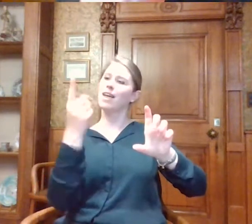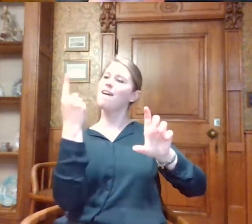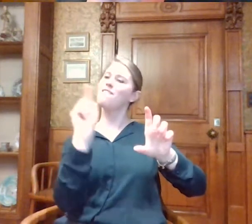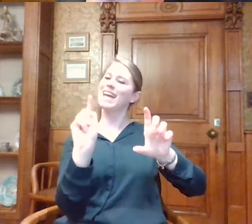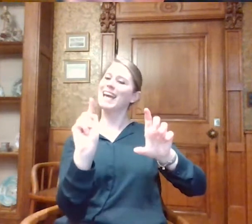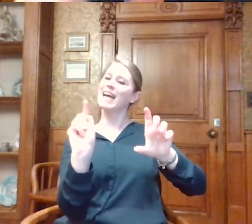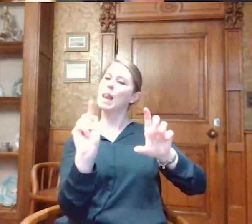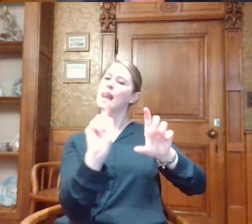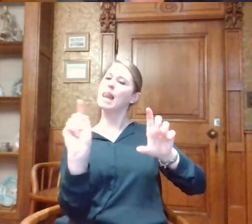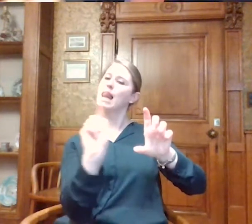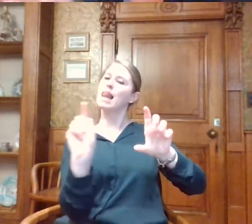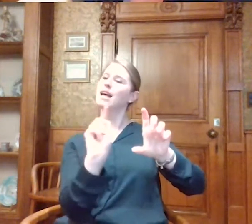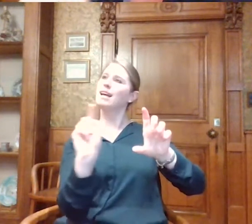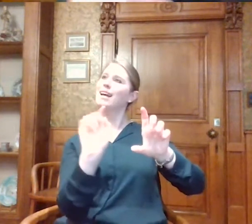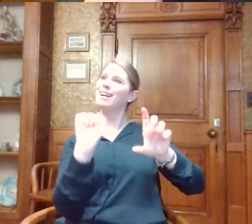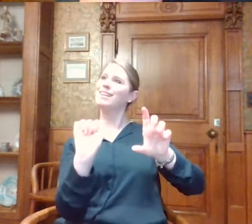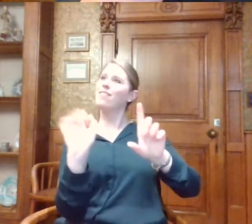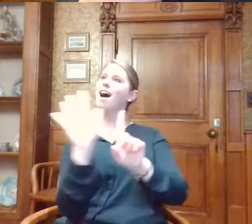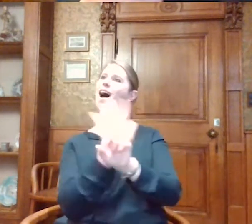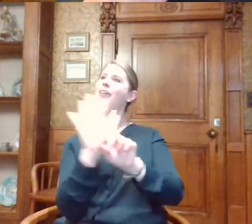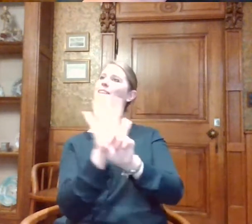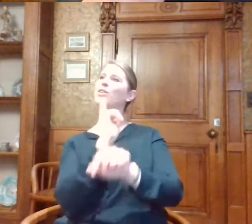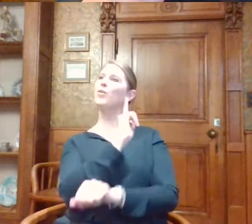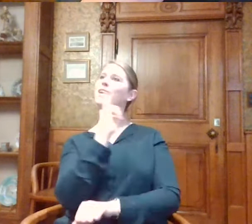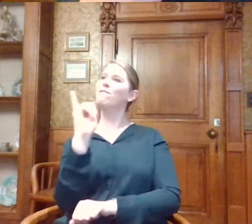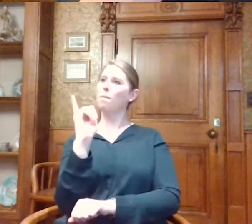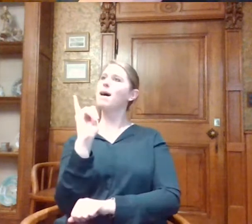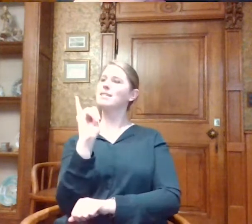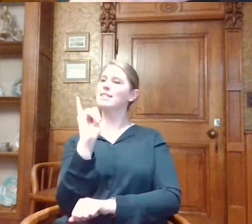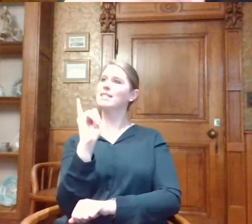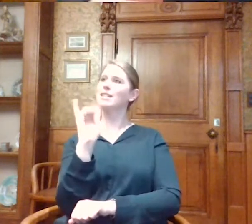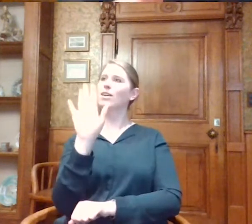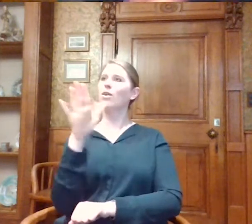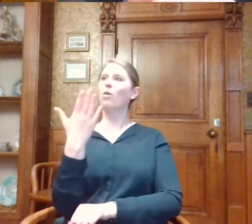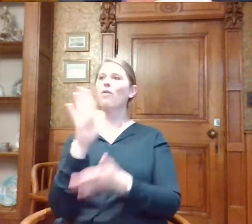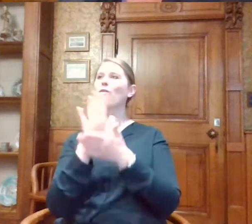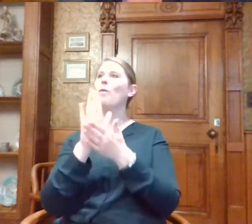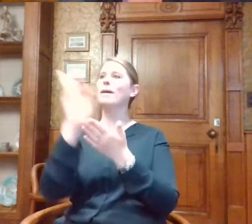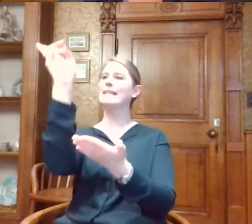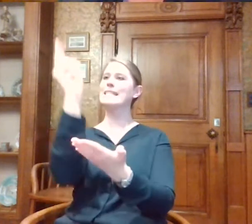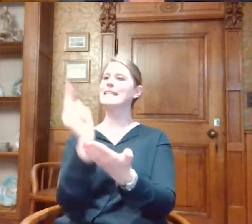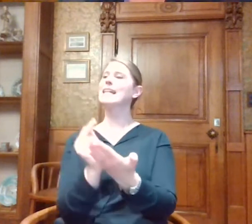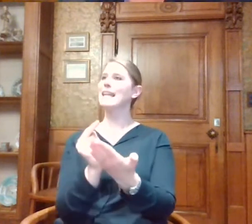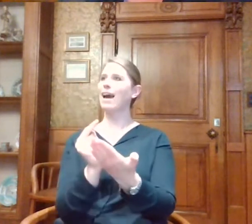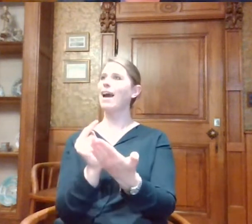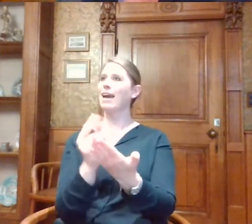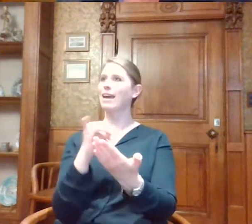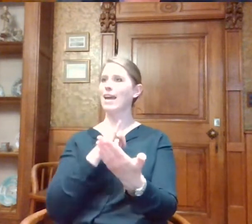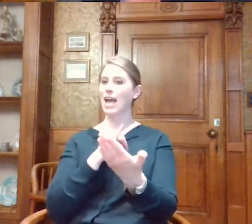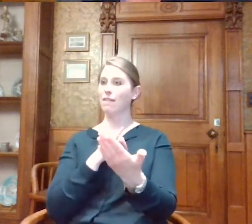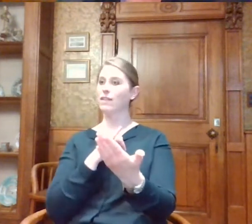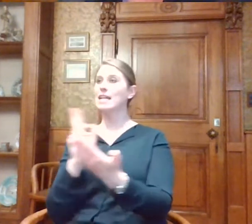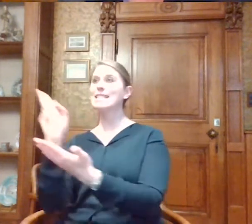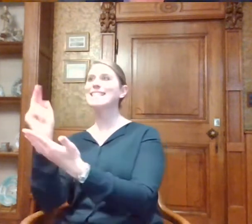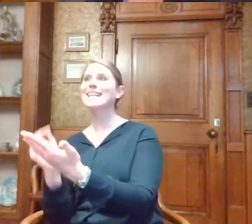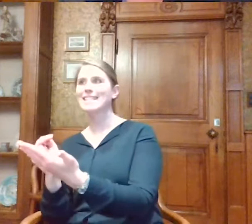over het mannetje gaan en dan krijg je achterliggende informatie daarover. Of bijvoorbeeld van een schilderij krijg je de schets van het